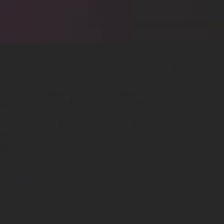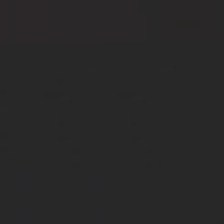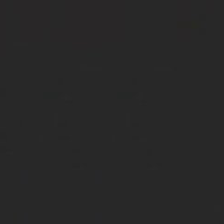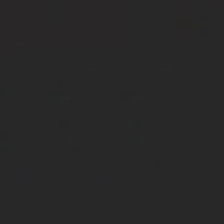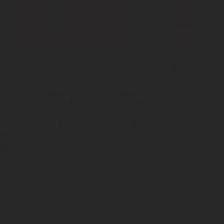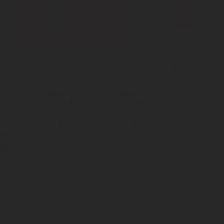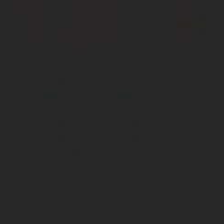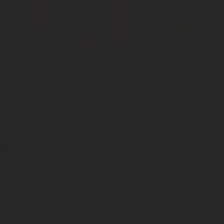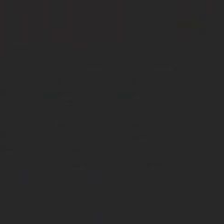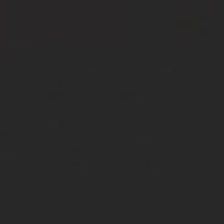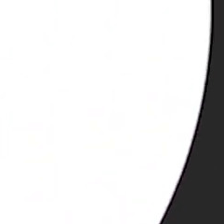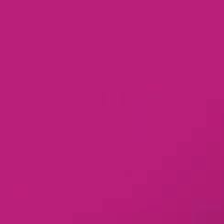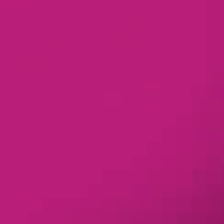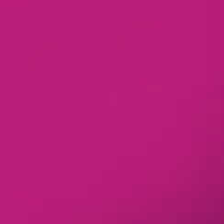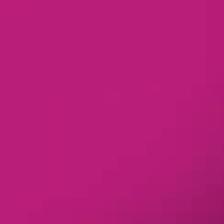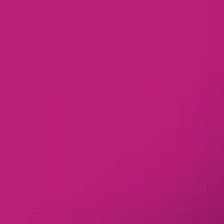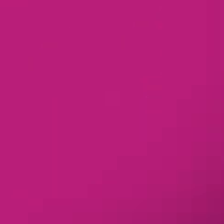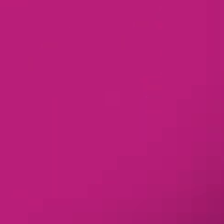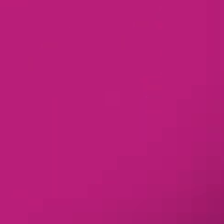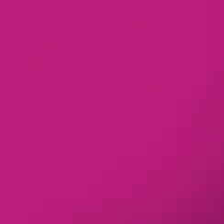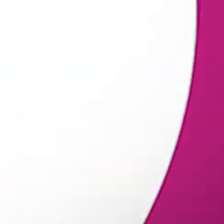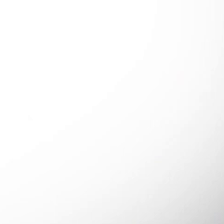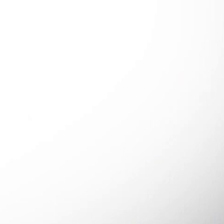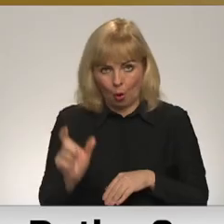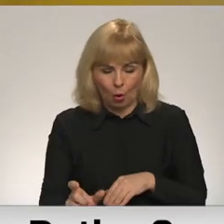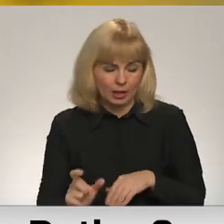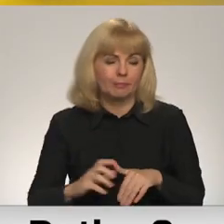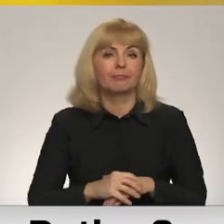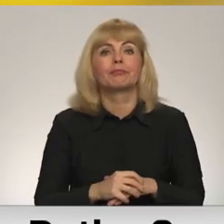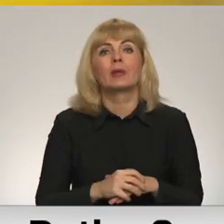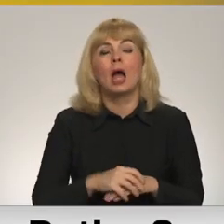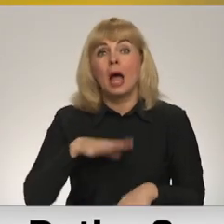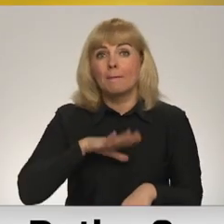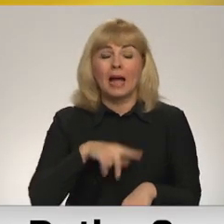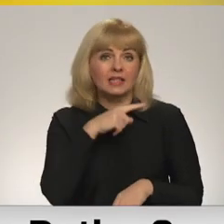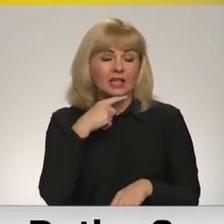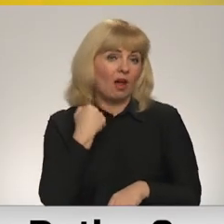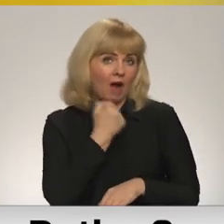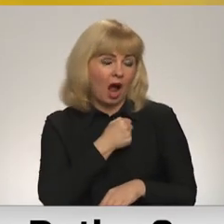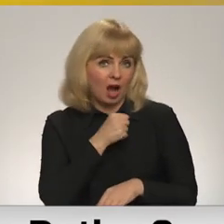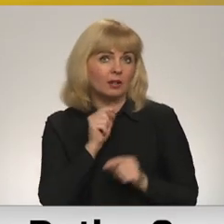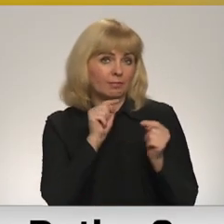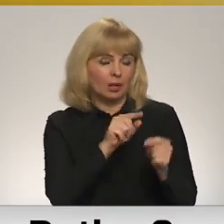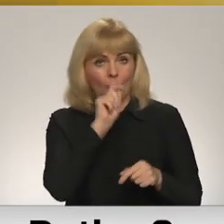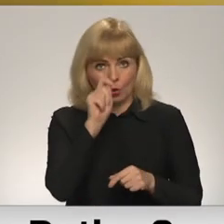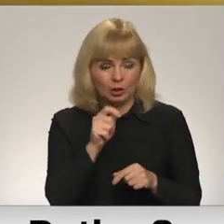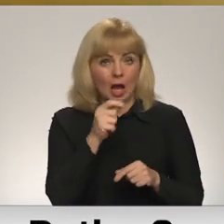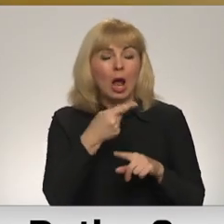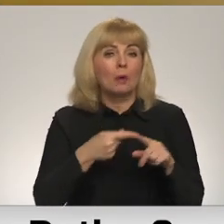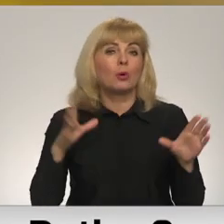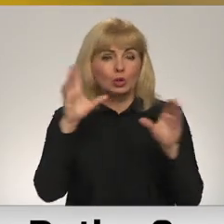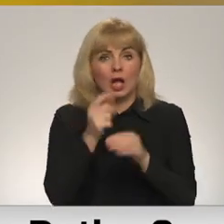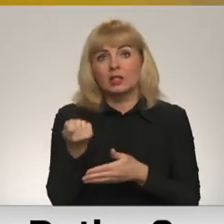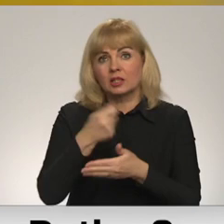Re, visi ēters ir te! Pēc Krievijas agresijas Ukrainā kopš pusnaktas ir